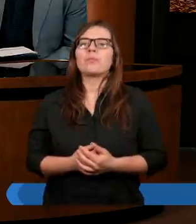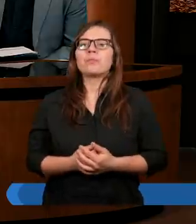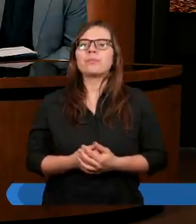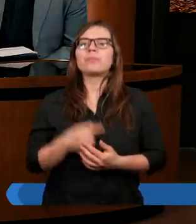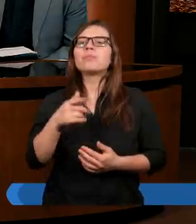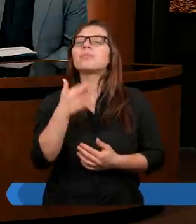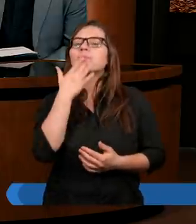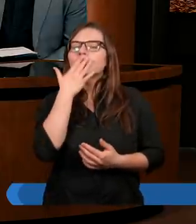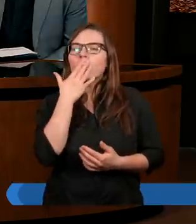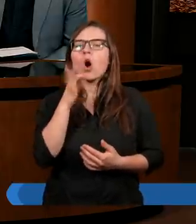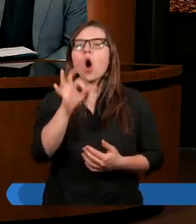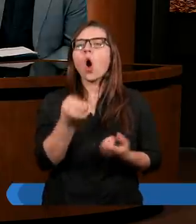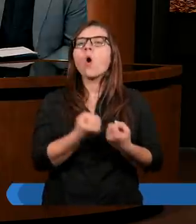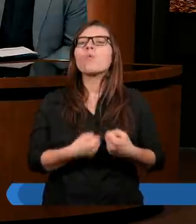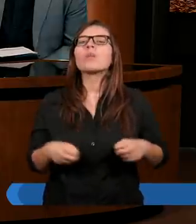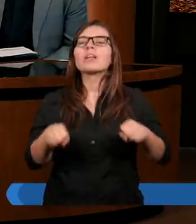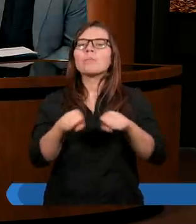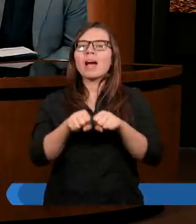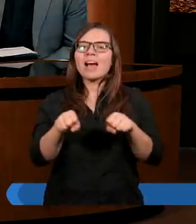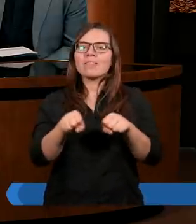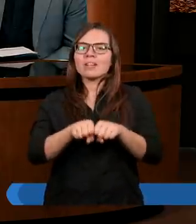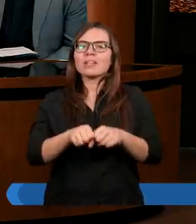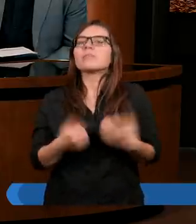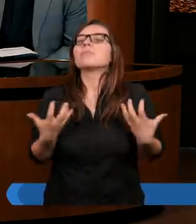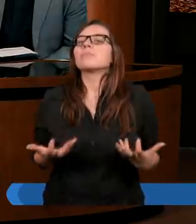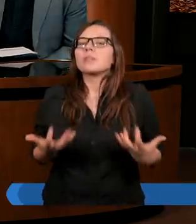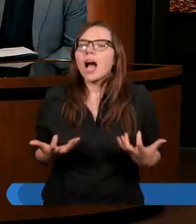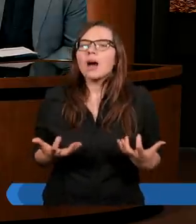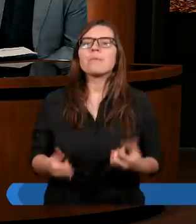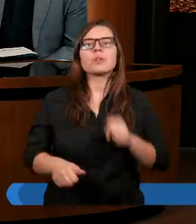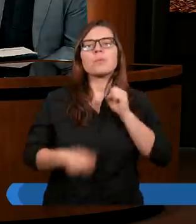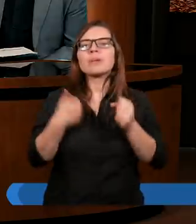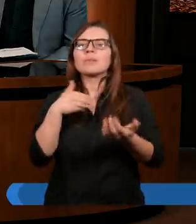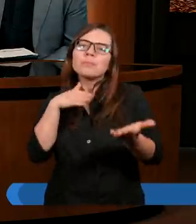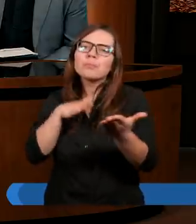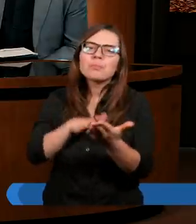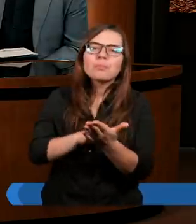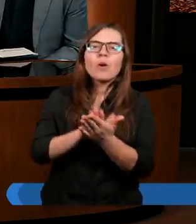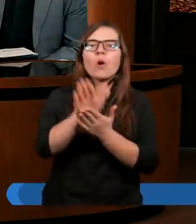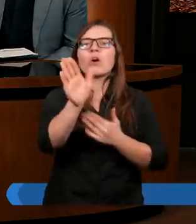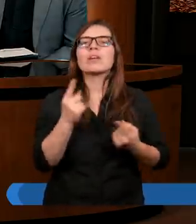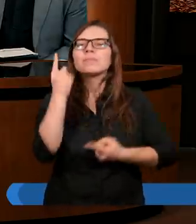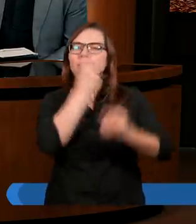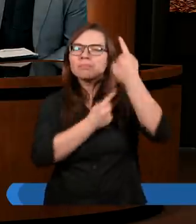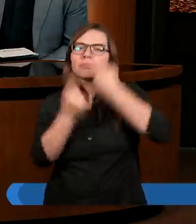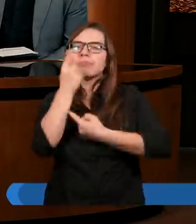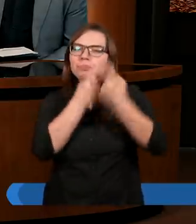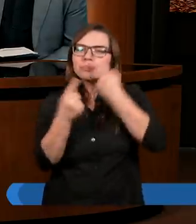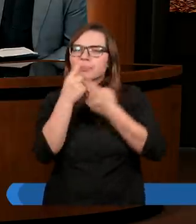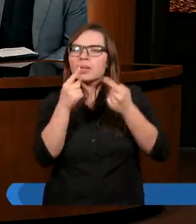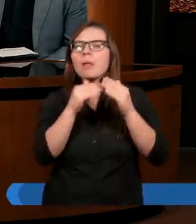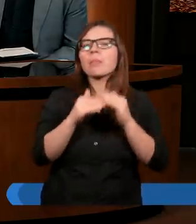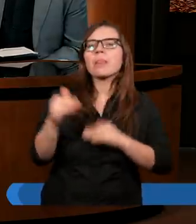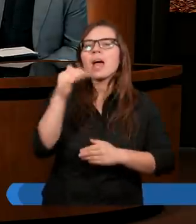Mówiąc o usprawiedliwieniu, chciałbym, żebyśmy na samym początku zastanowili się